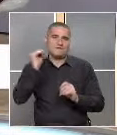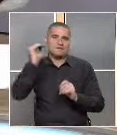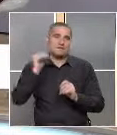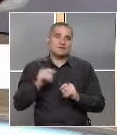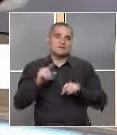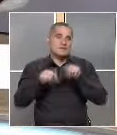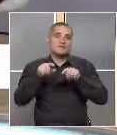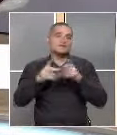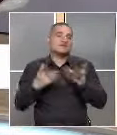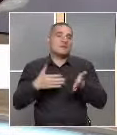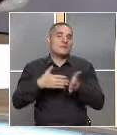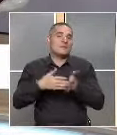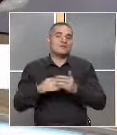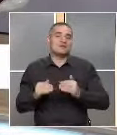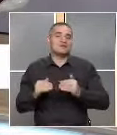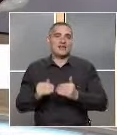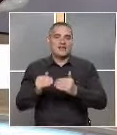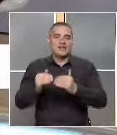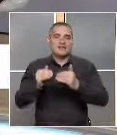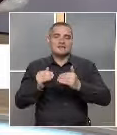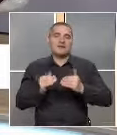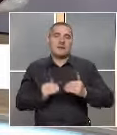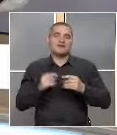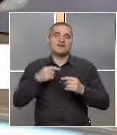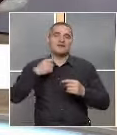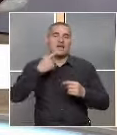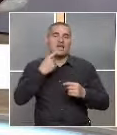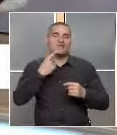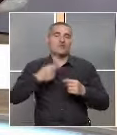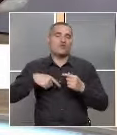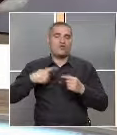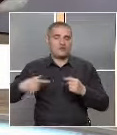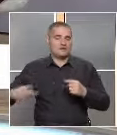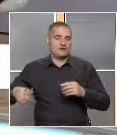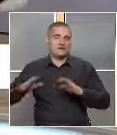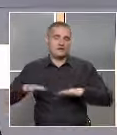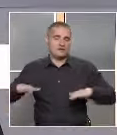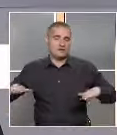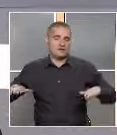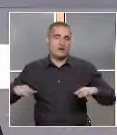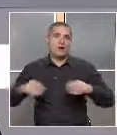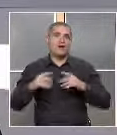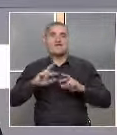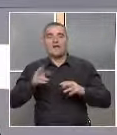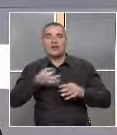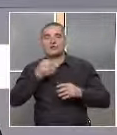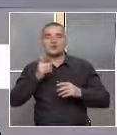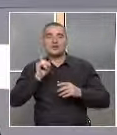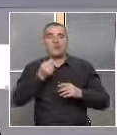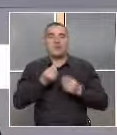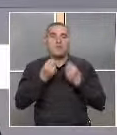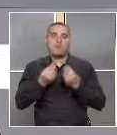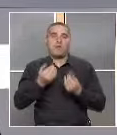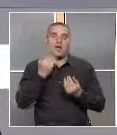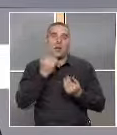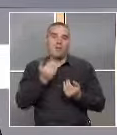каква е причината за забавянето в езиковото развитие на детето. В някои случаи е по-добре и по-рано